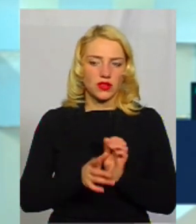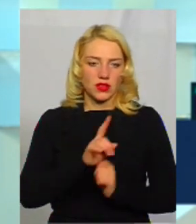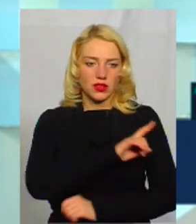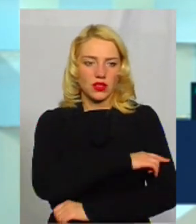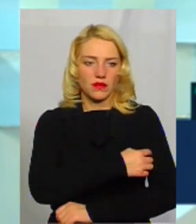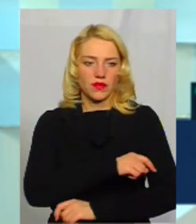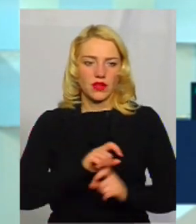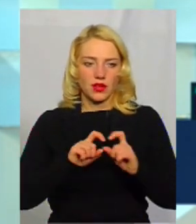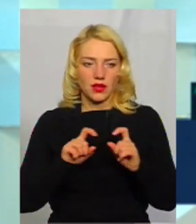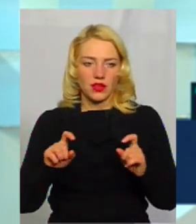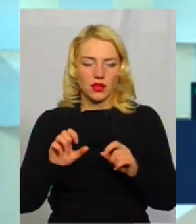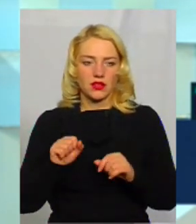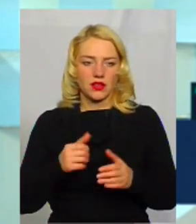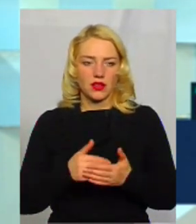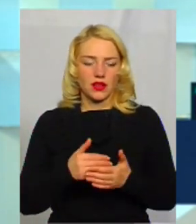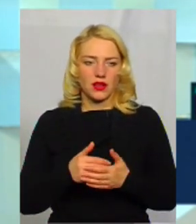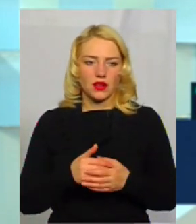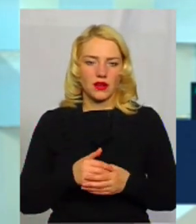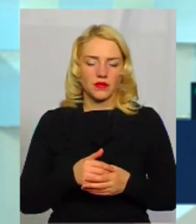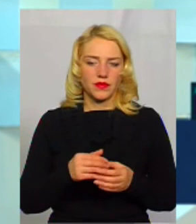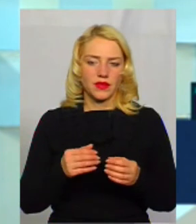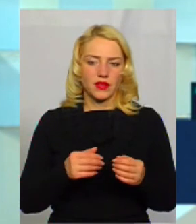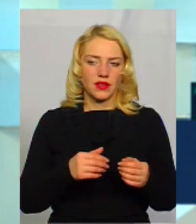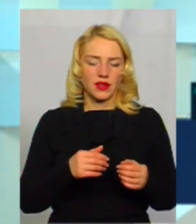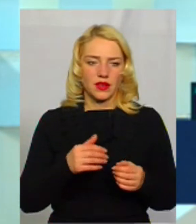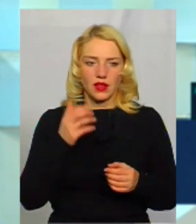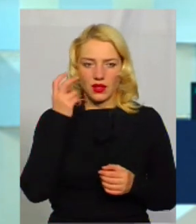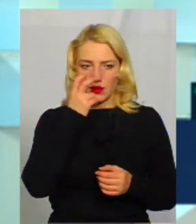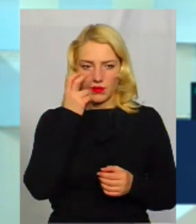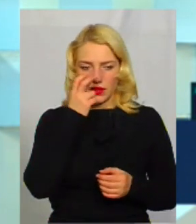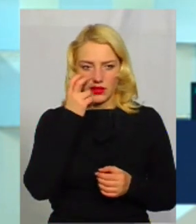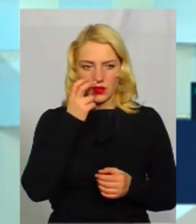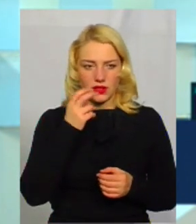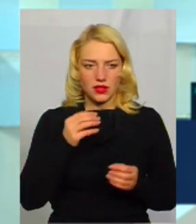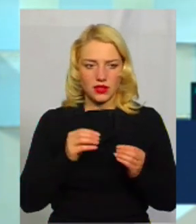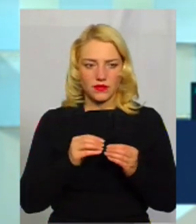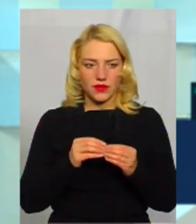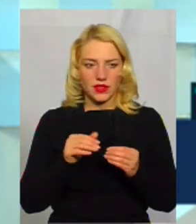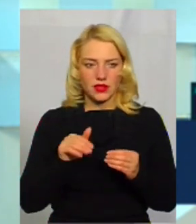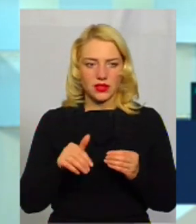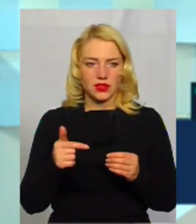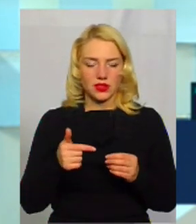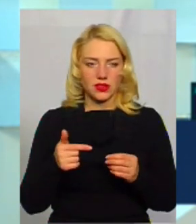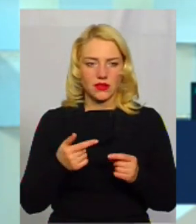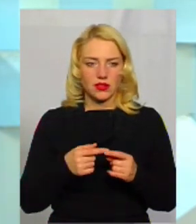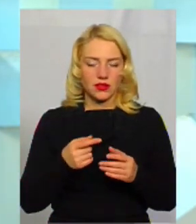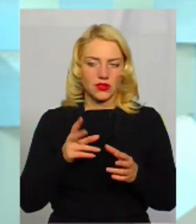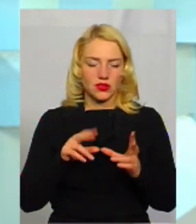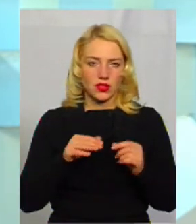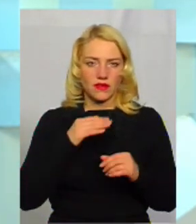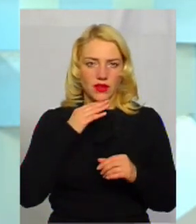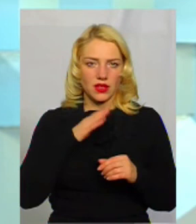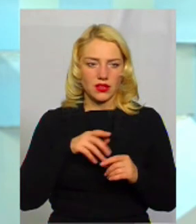а пенектомія до 10 тисяч гривень буде платити. Ну, вроді би, вистачає таких коштів,